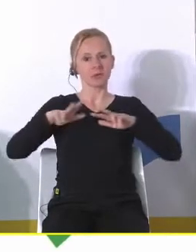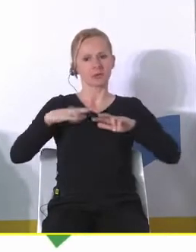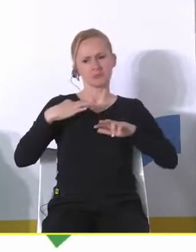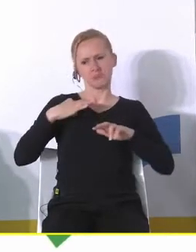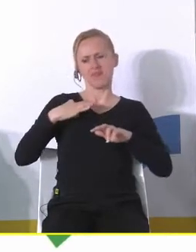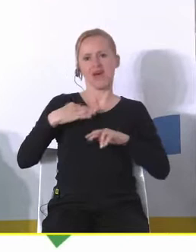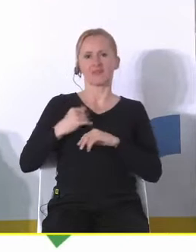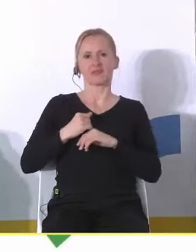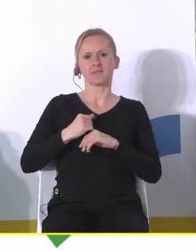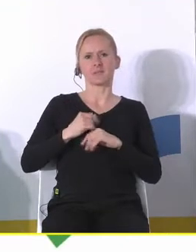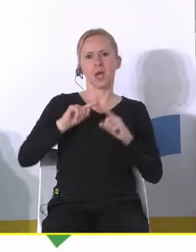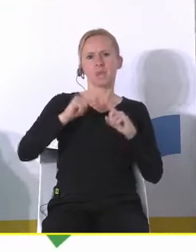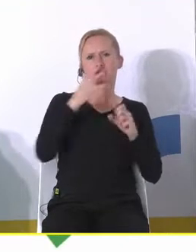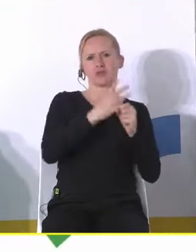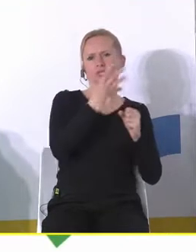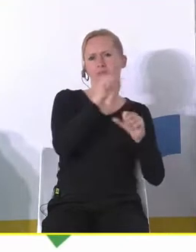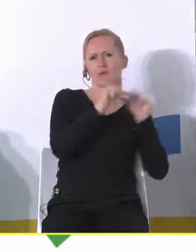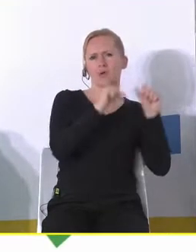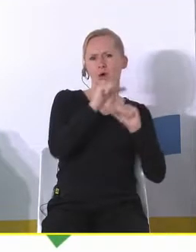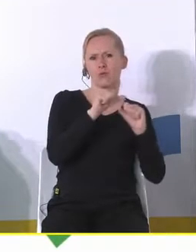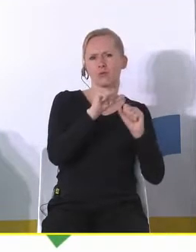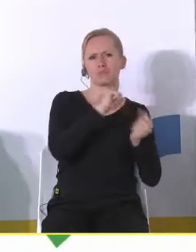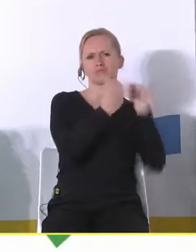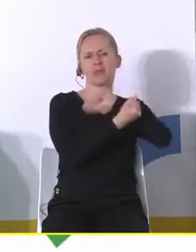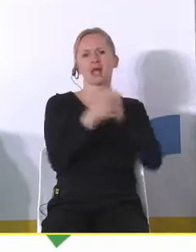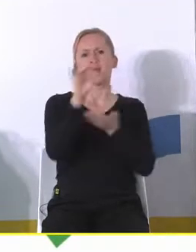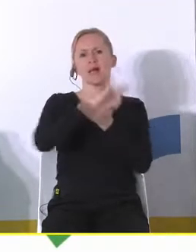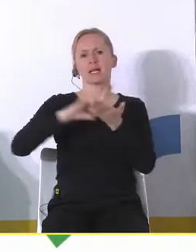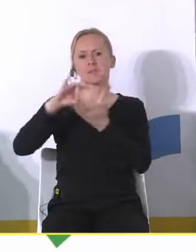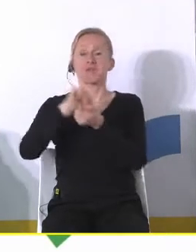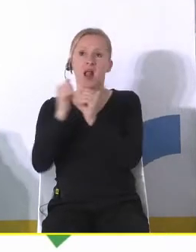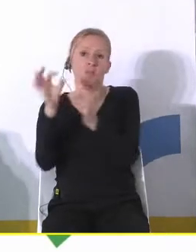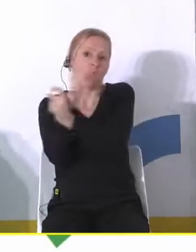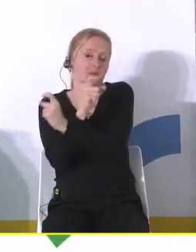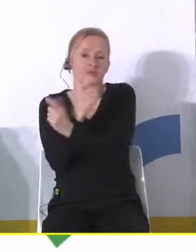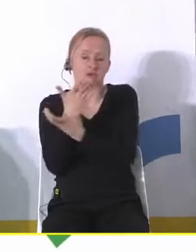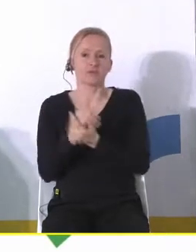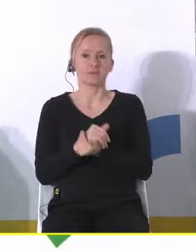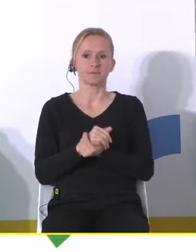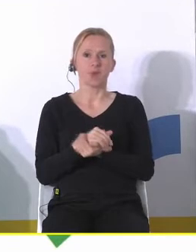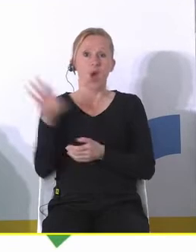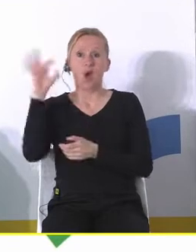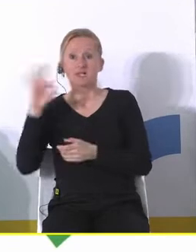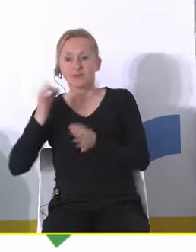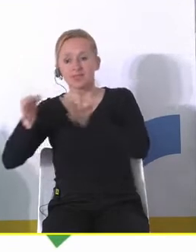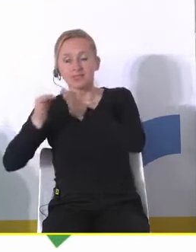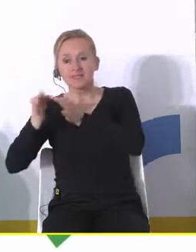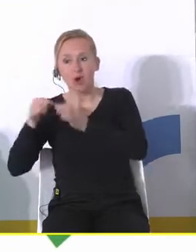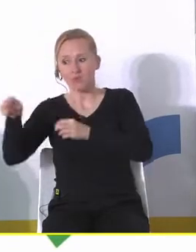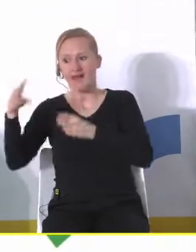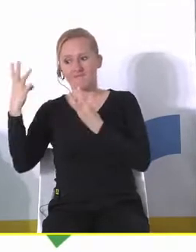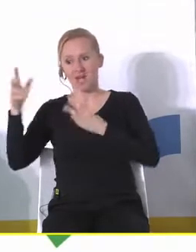prywatny obiekt po 45 jest gminny państwowy czy potem gminny okazuje się że historia tej